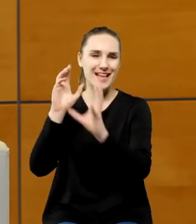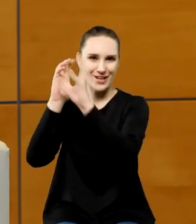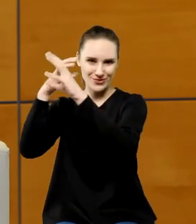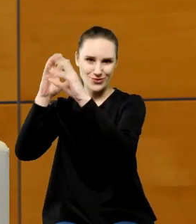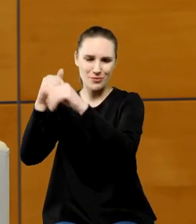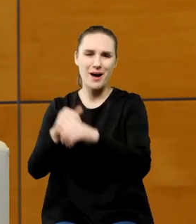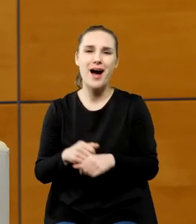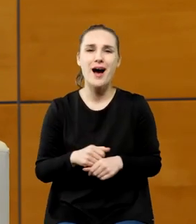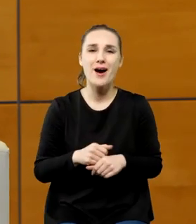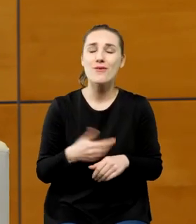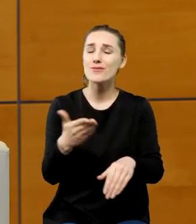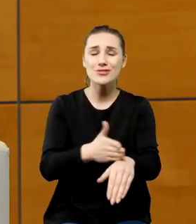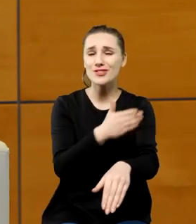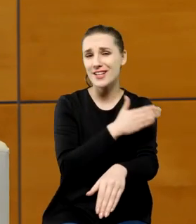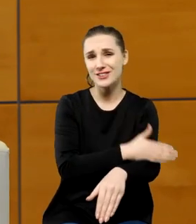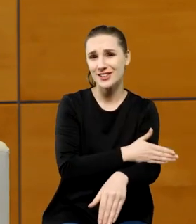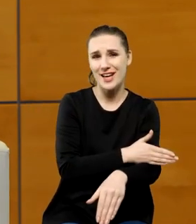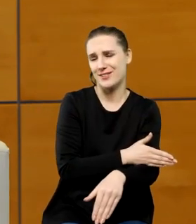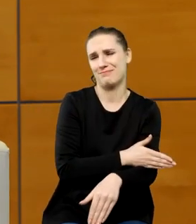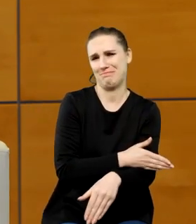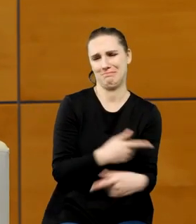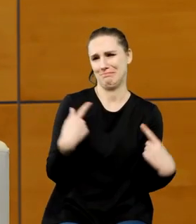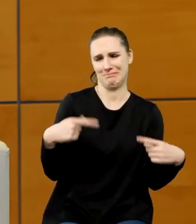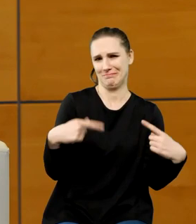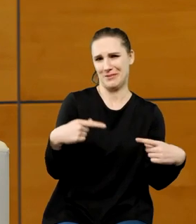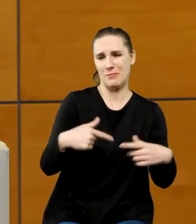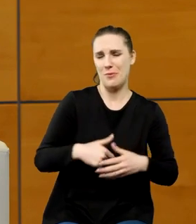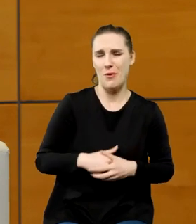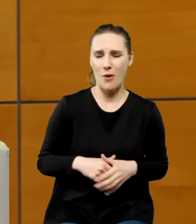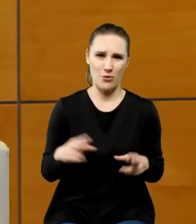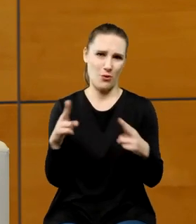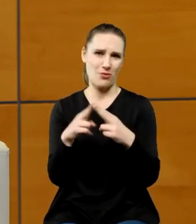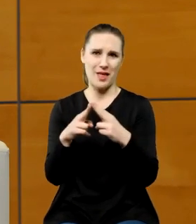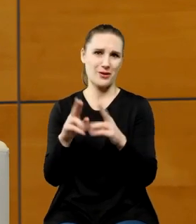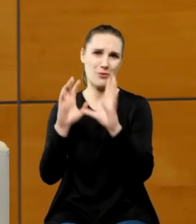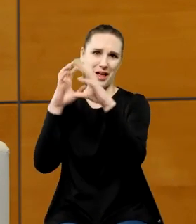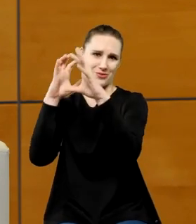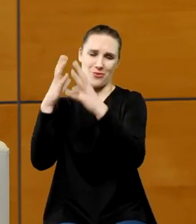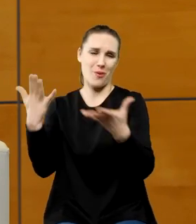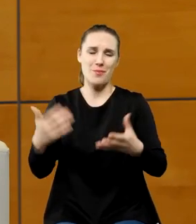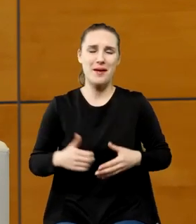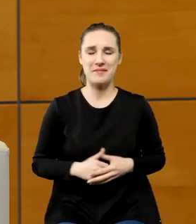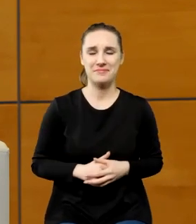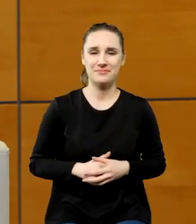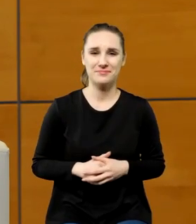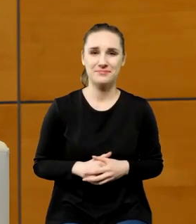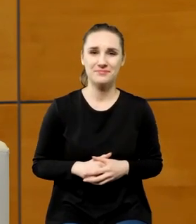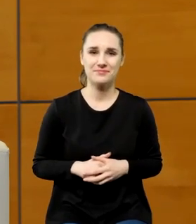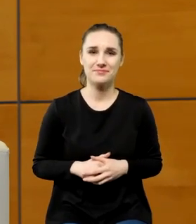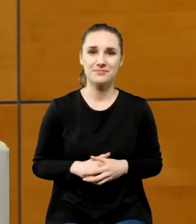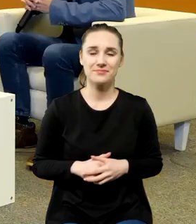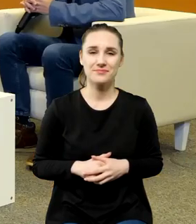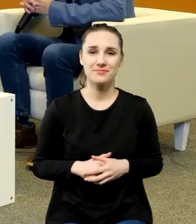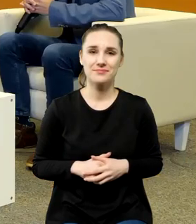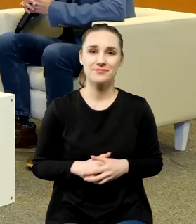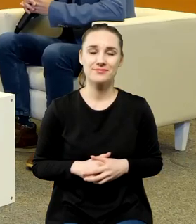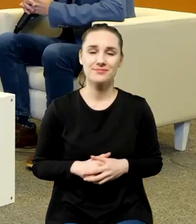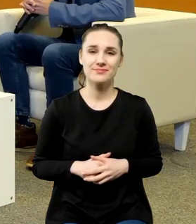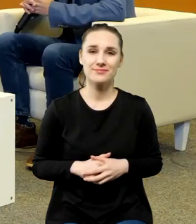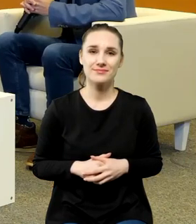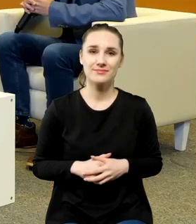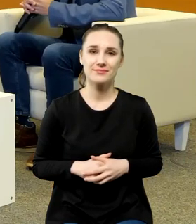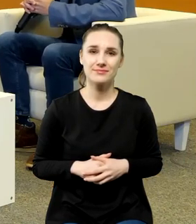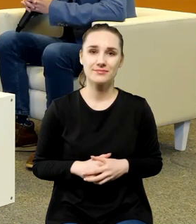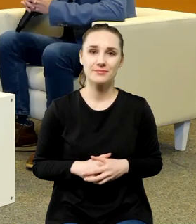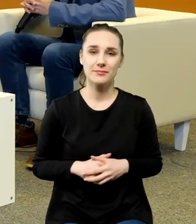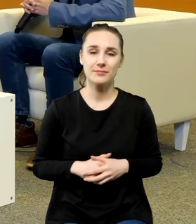wcześniej nie miałem okazji spotkać się z astronomią natomiast jeśli